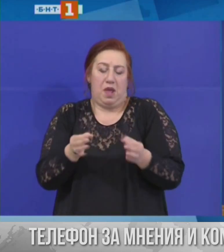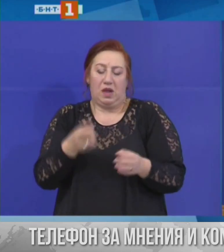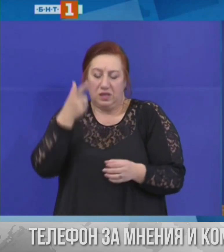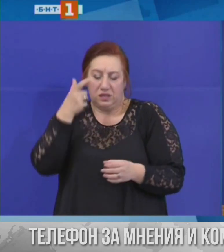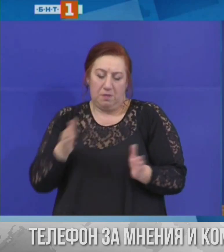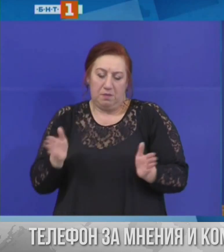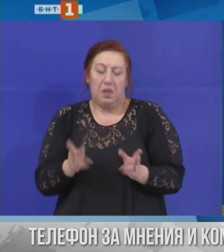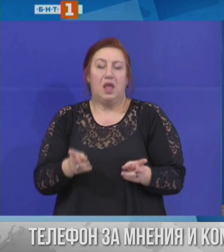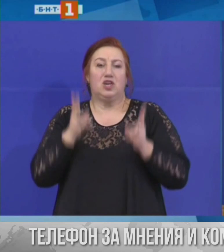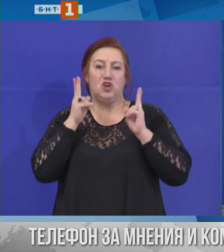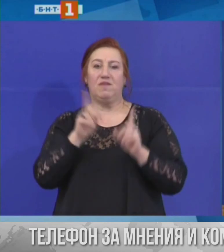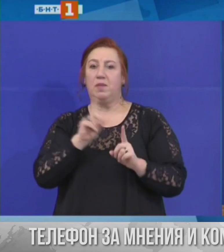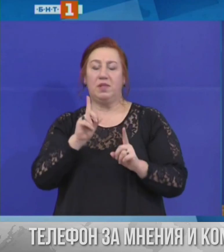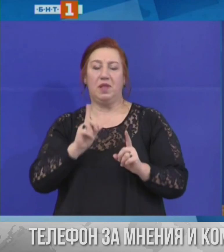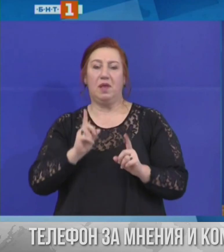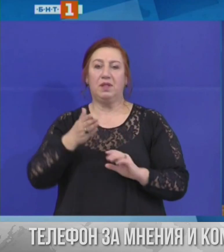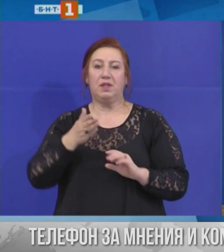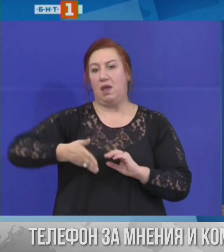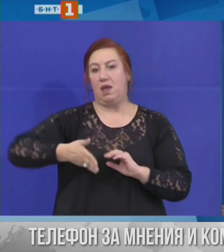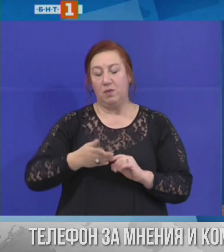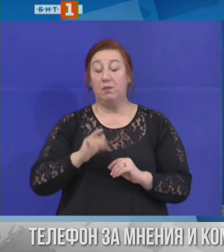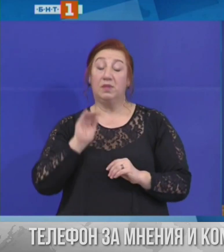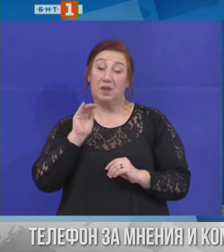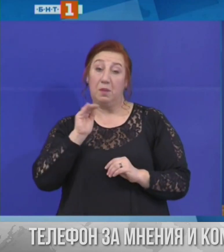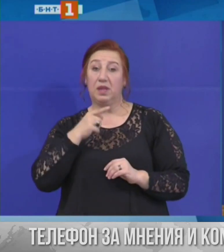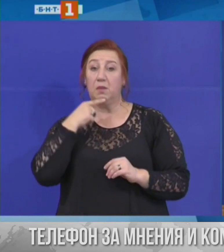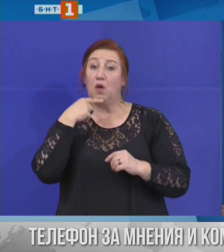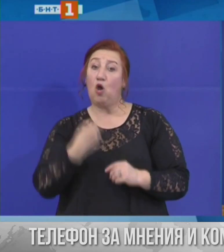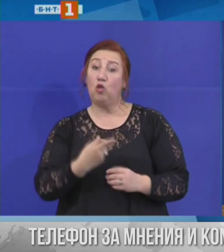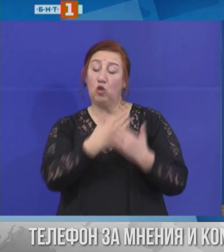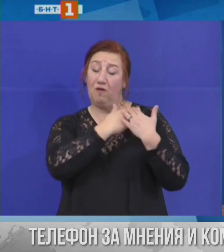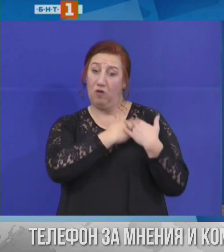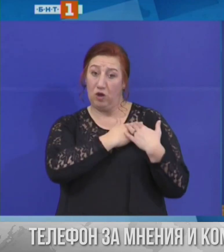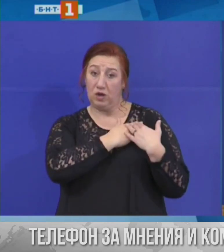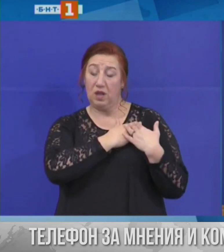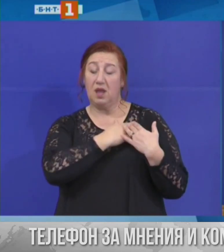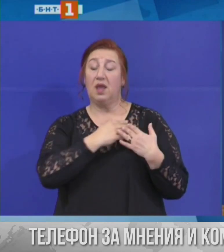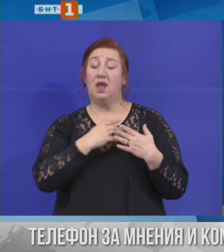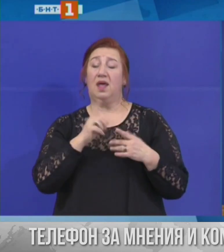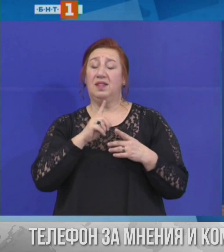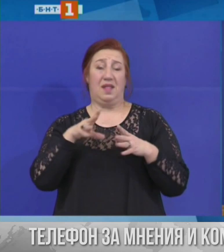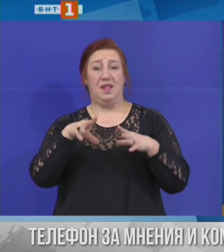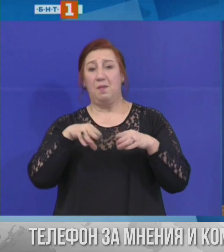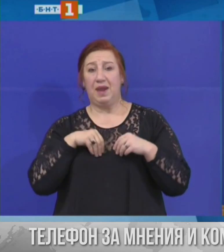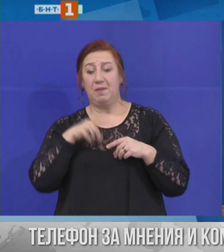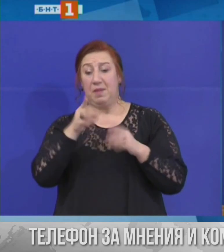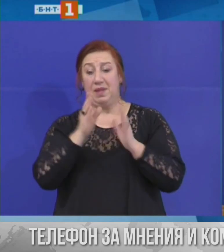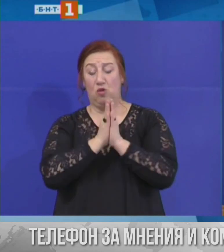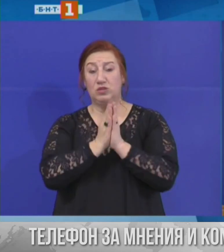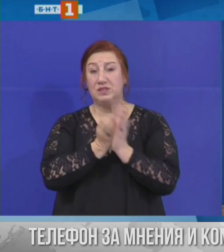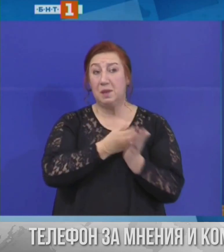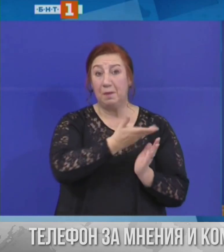бъдем отговорни, да не приемаме този призив за нещо, което не се отнася за нас.